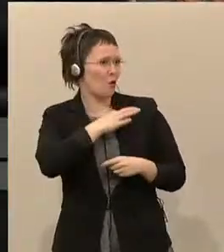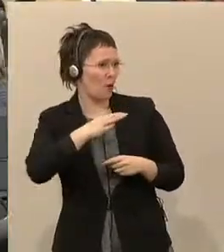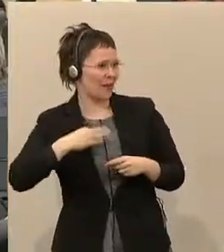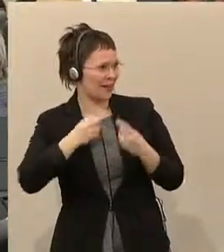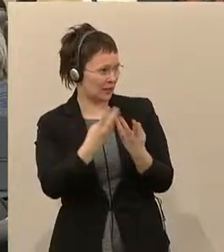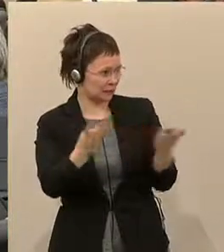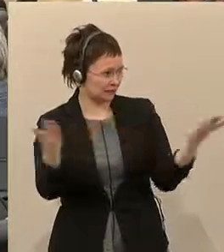für ganz Österreich vor.